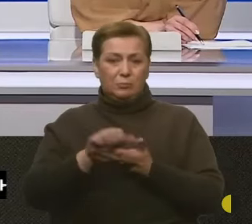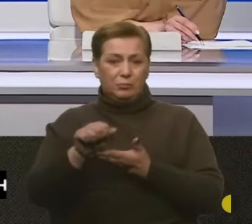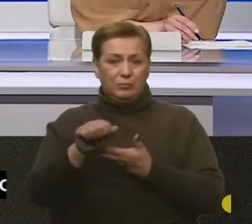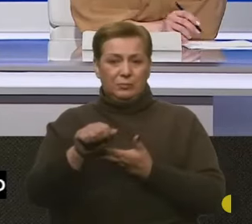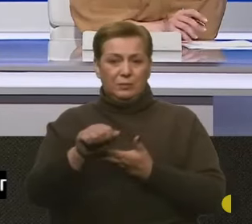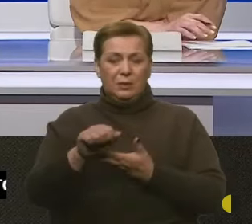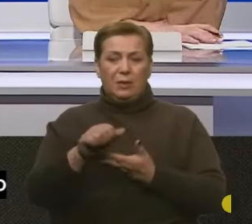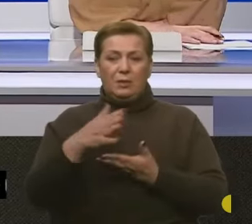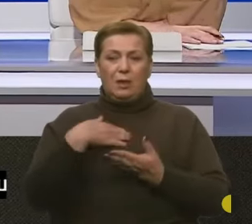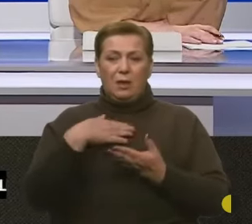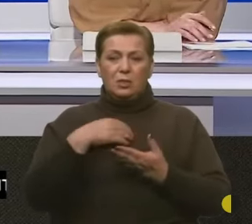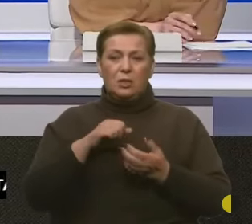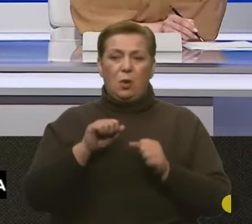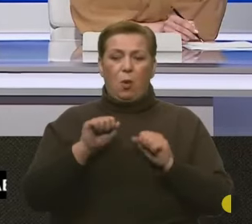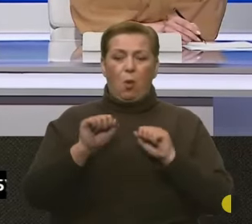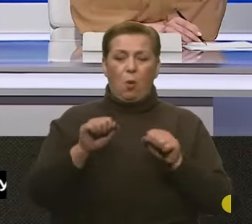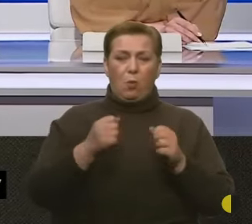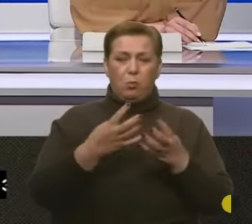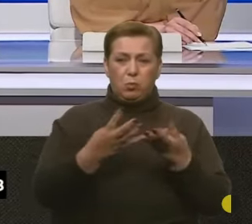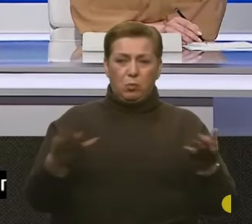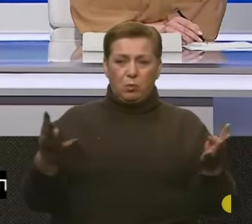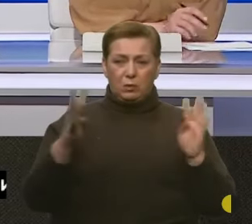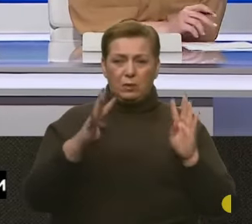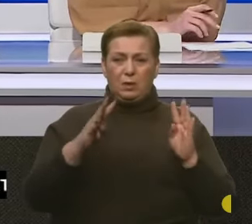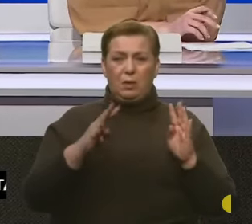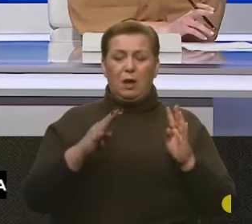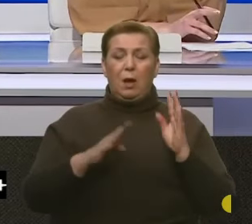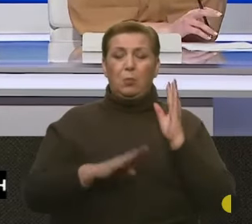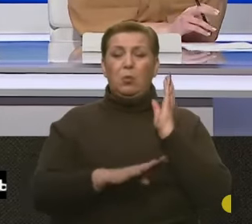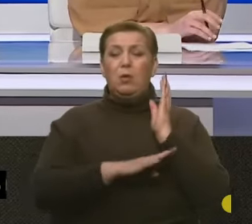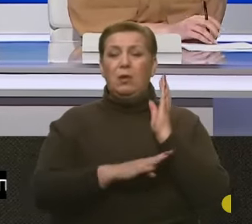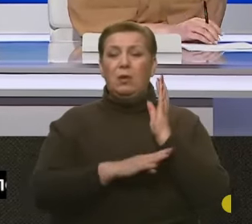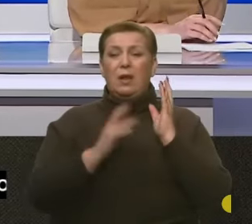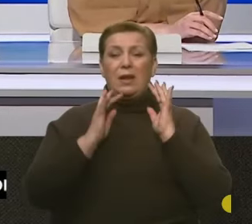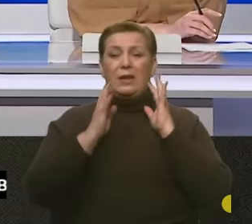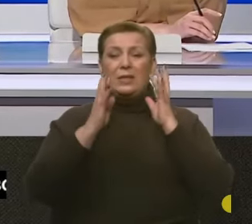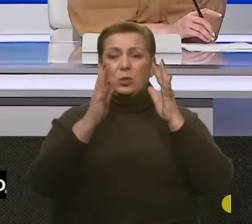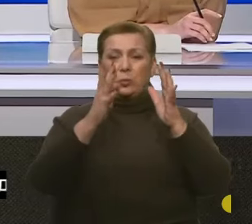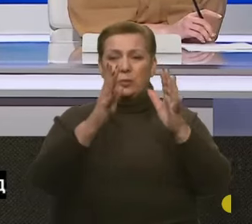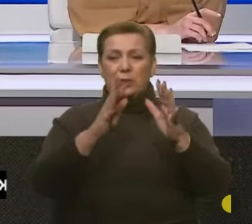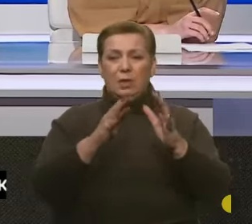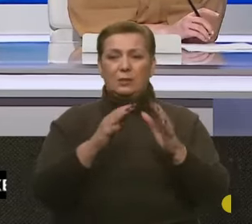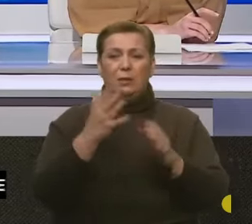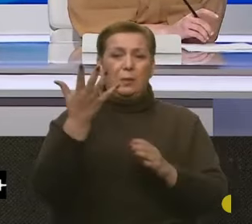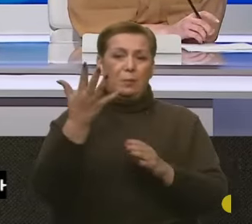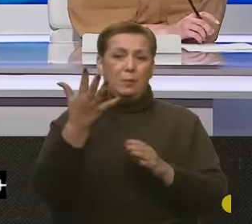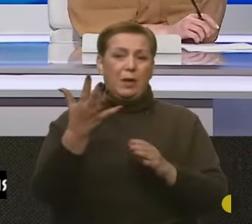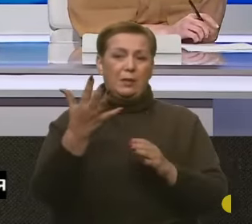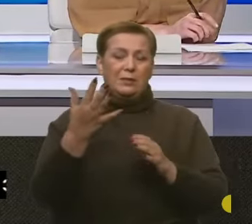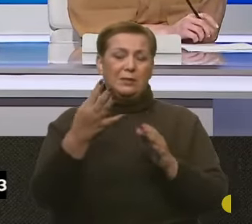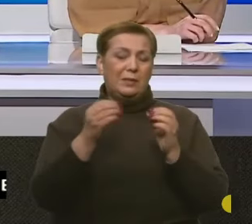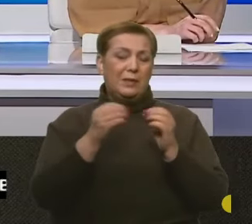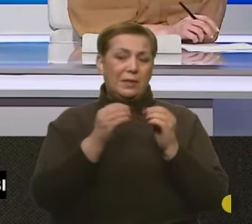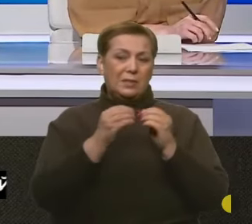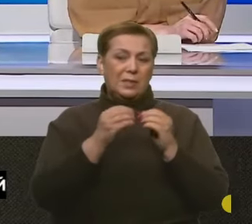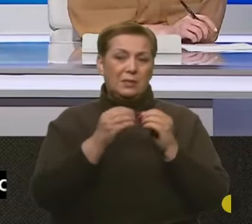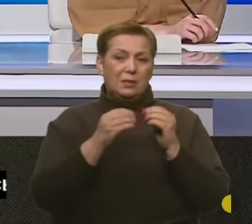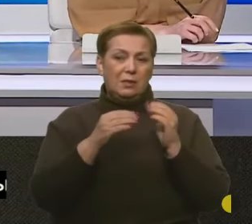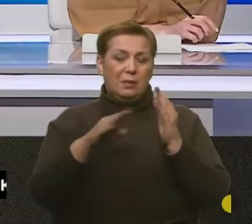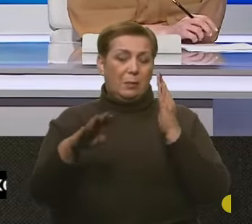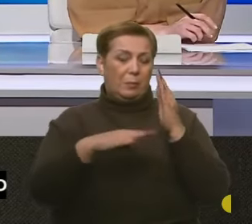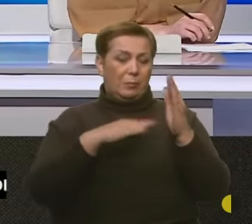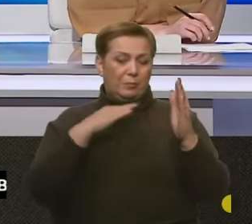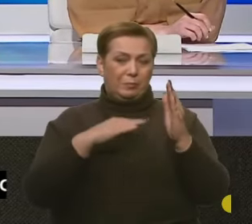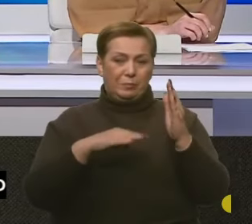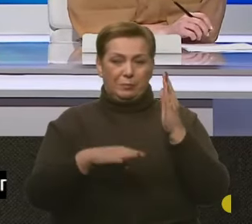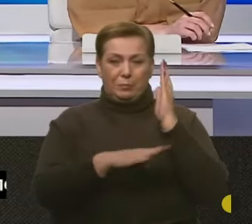наші, або лісопосадки, точніше те, що від них залишилося. Зазвичай там 5-10 пній залишилось, тому що вони все випалюють.